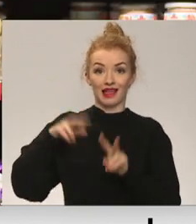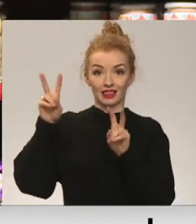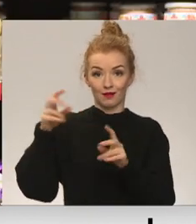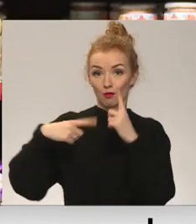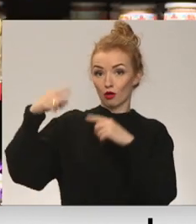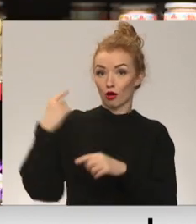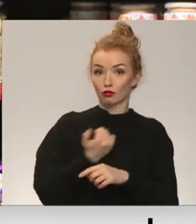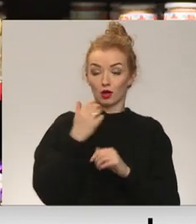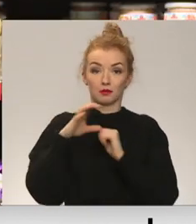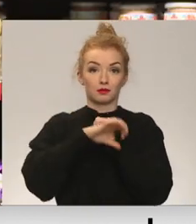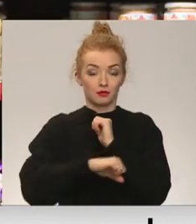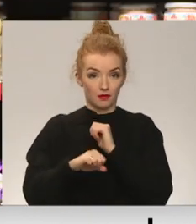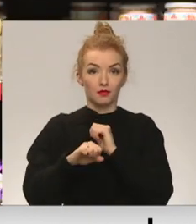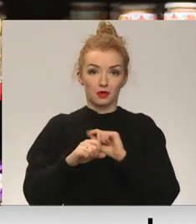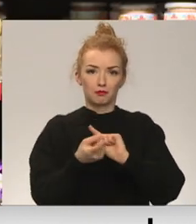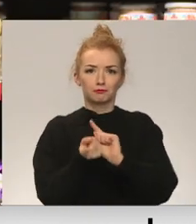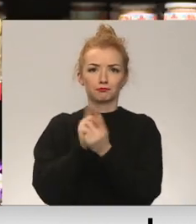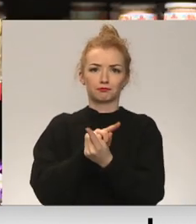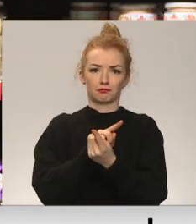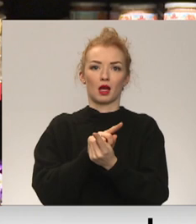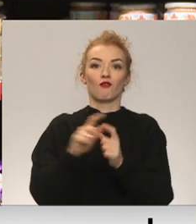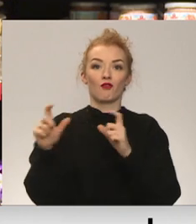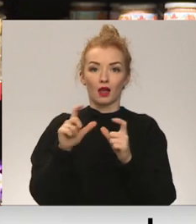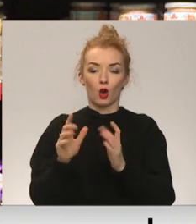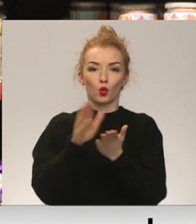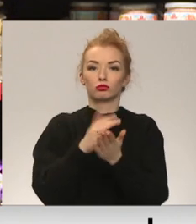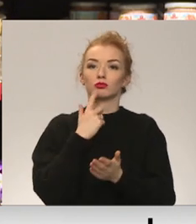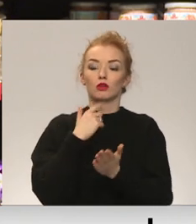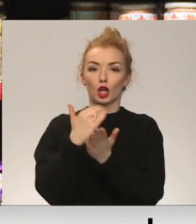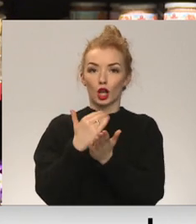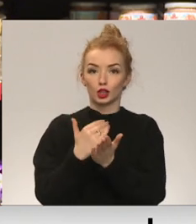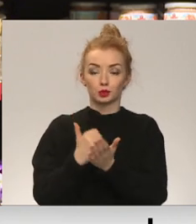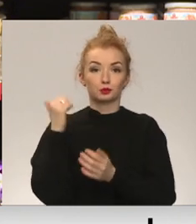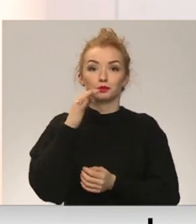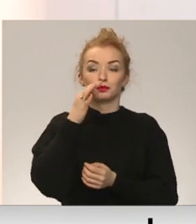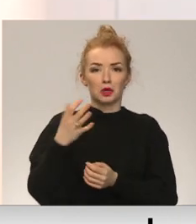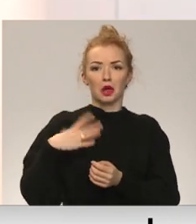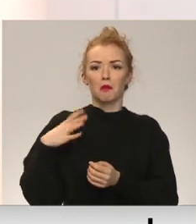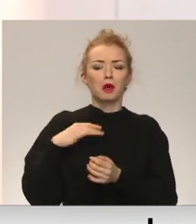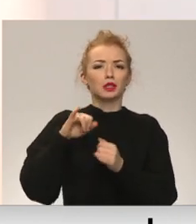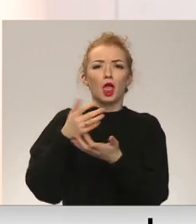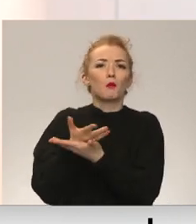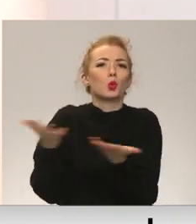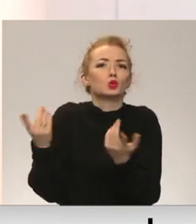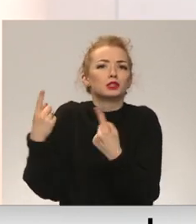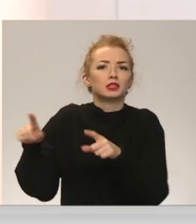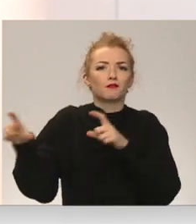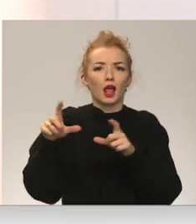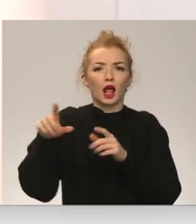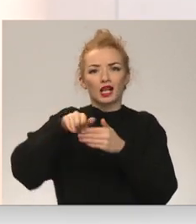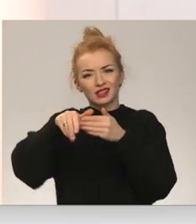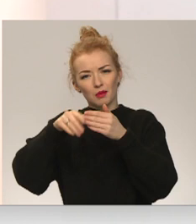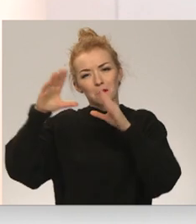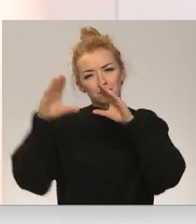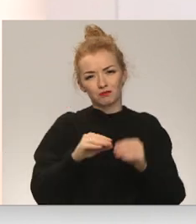beigās pārveidoja vēl astoņus veikalus darbam sarkanajā režīmā. Kāpēc tad ir puši cits veikalus, kas ir zem 1500 kvadrātmetriem